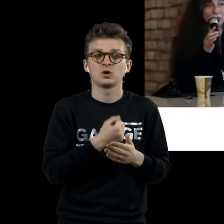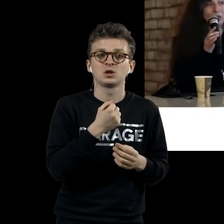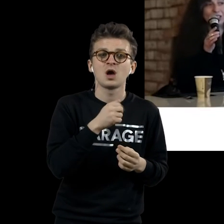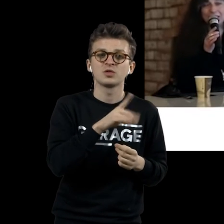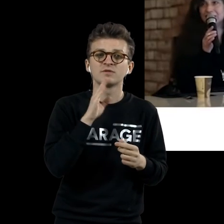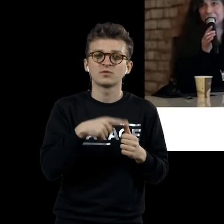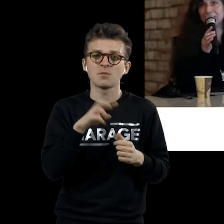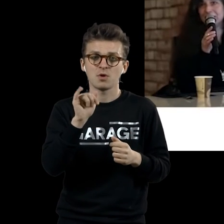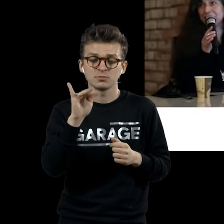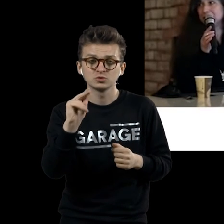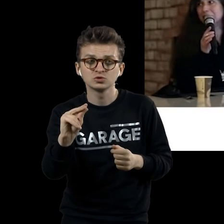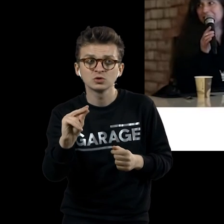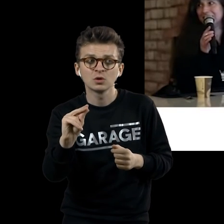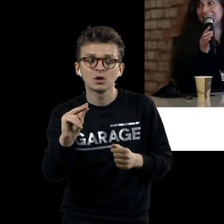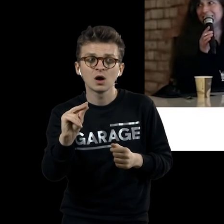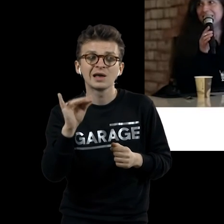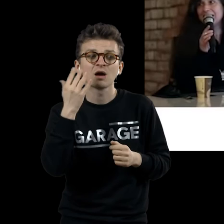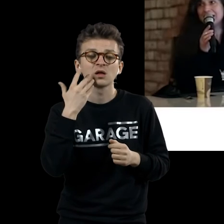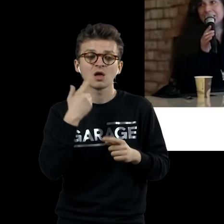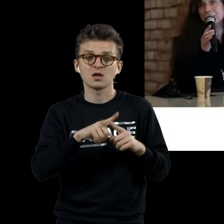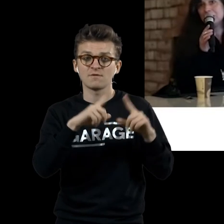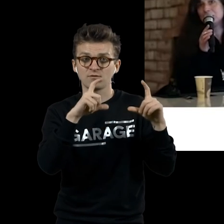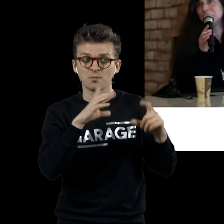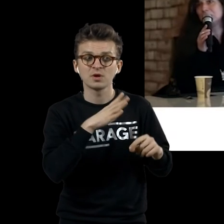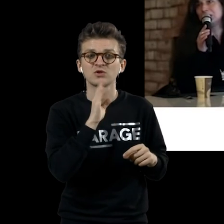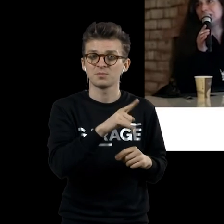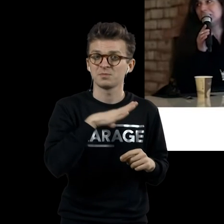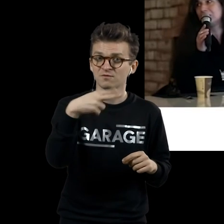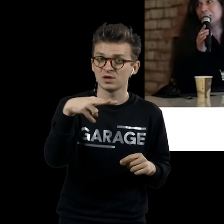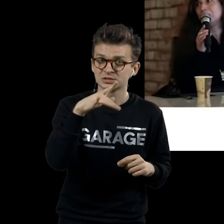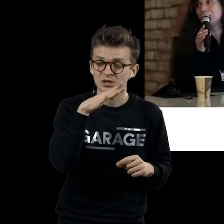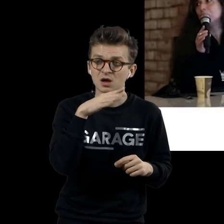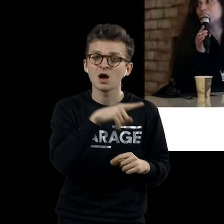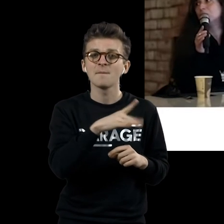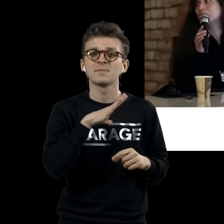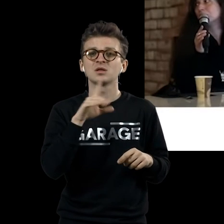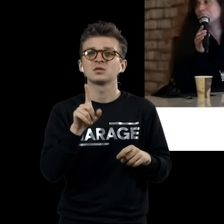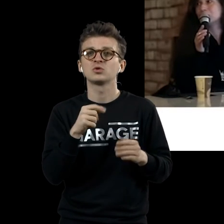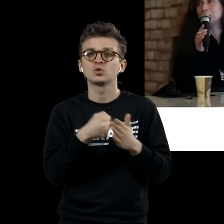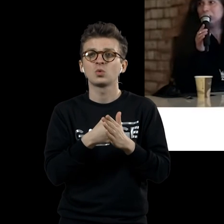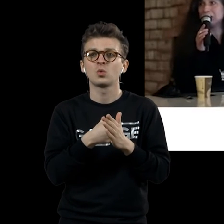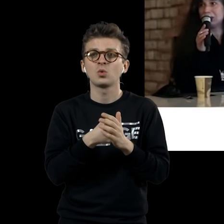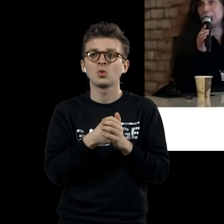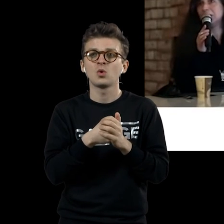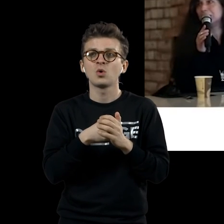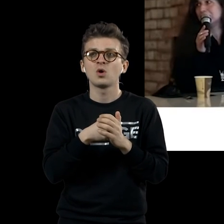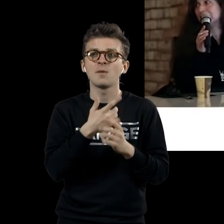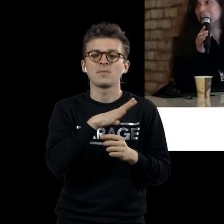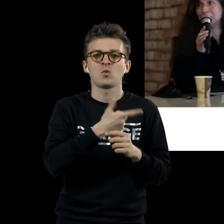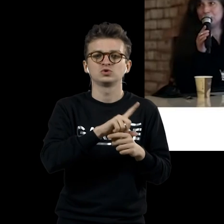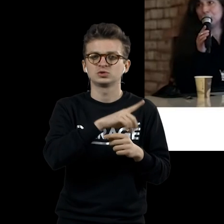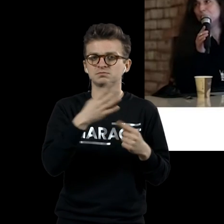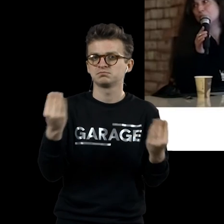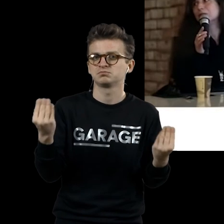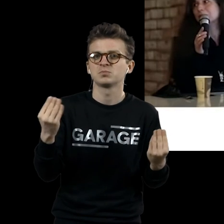когда делалась фотография, ей было 20 лет. И она была такой, ну, в 60-х годах великой тусовщицей, у которой было масса романов со